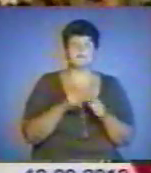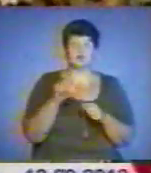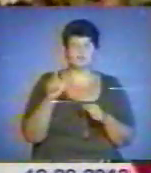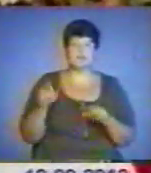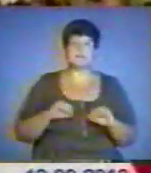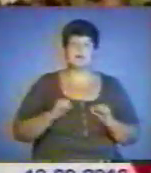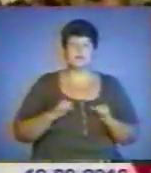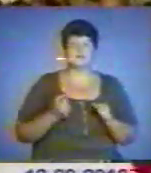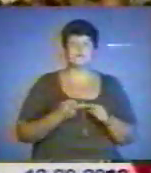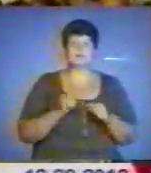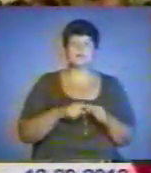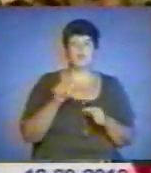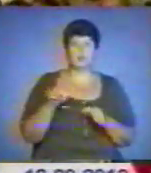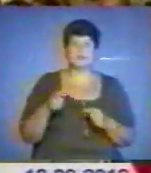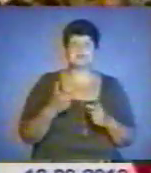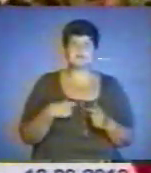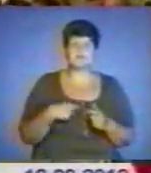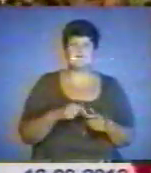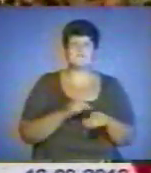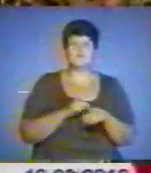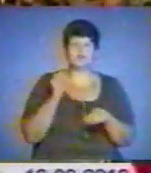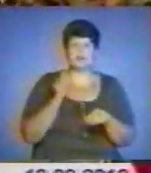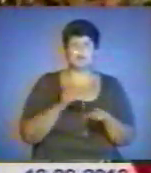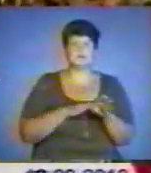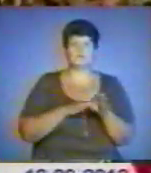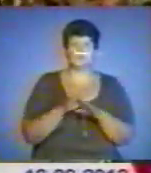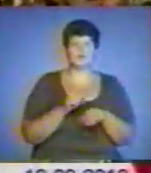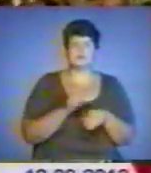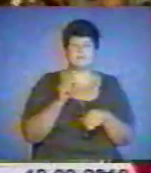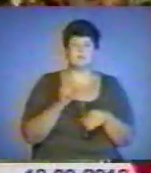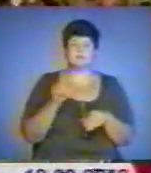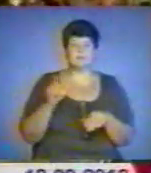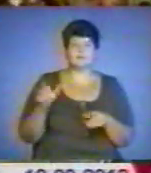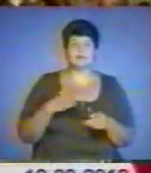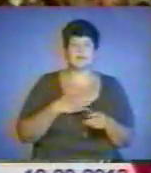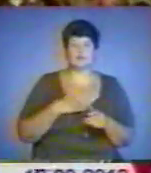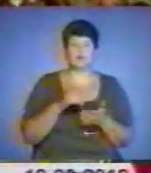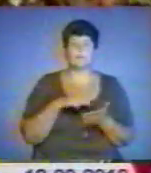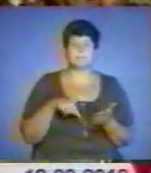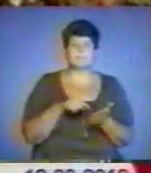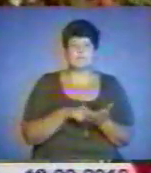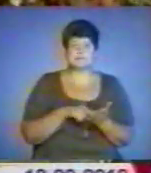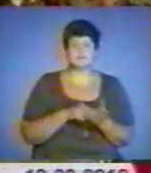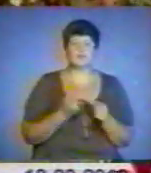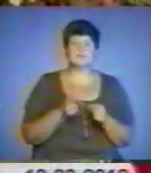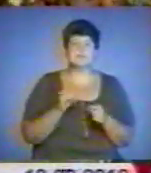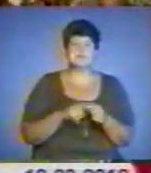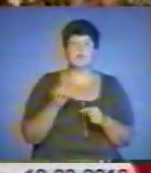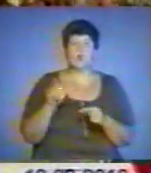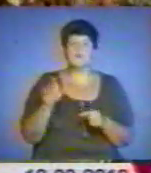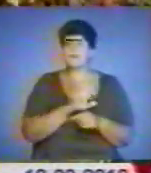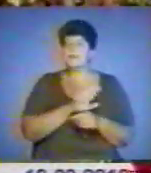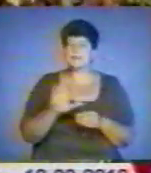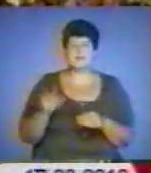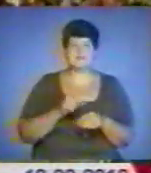ці люди себе відчували повноцінними громадянами нашого міста, щоб ці люди не відчували